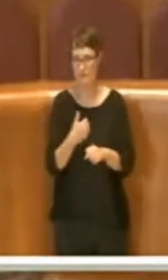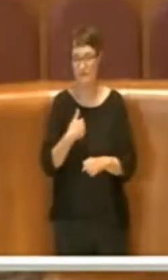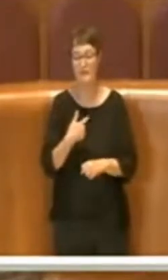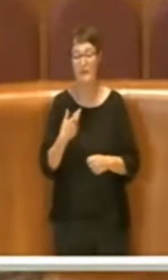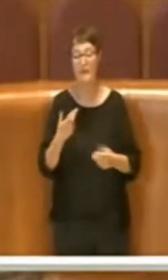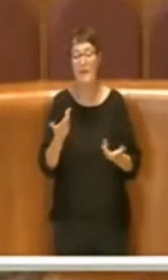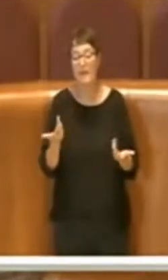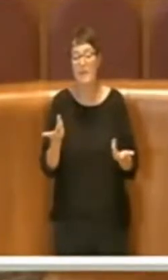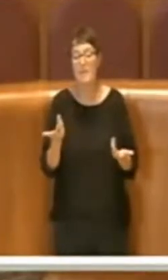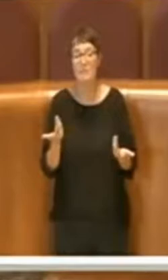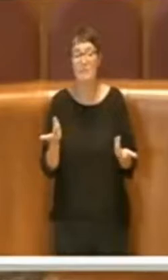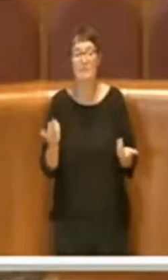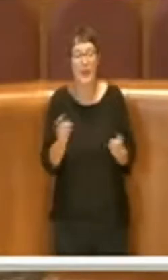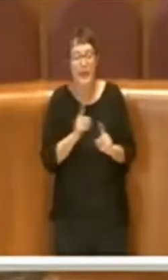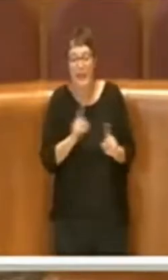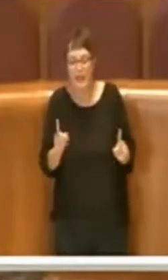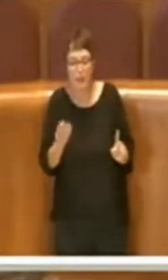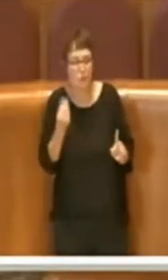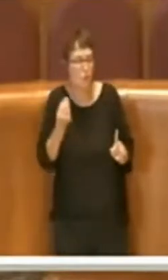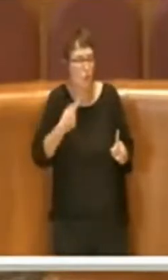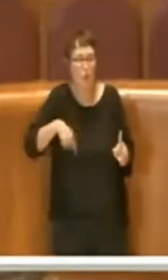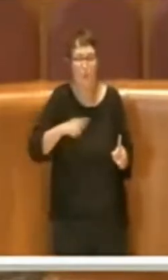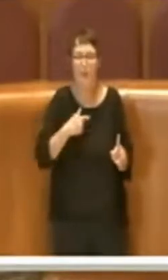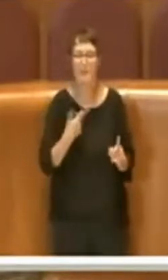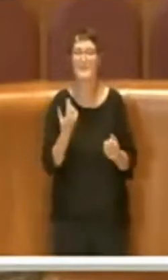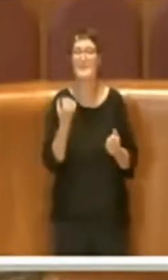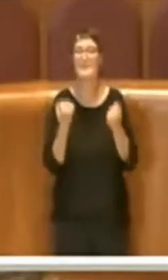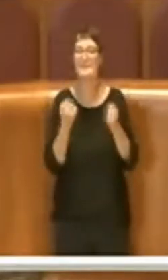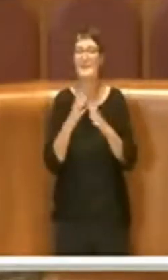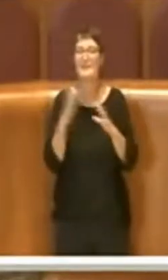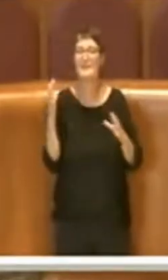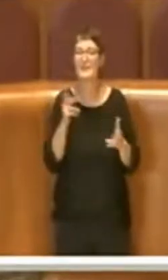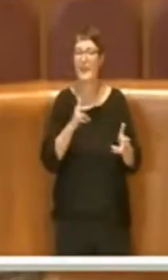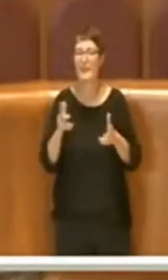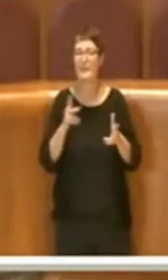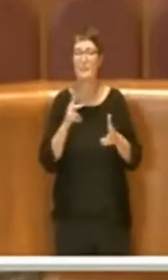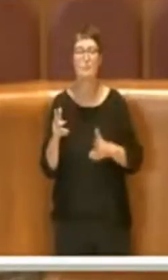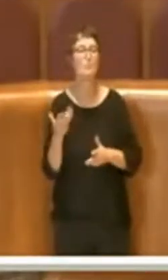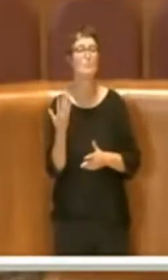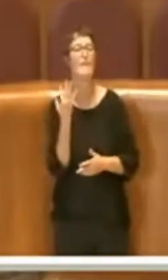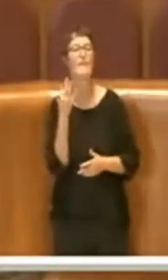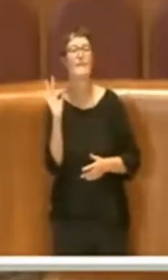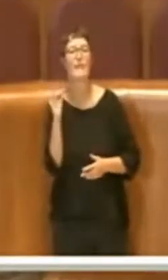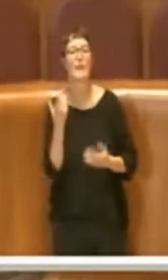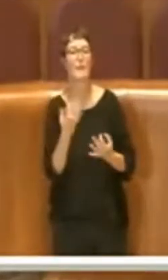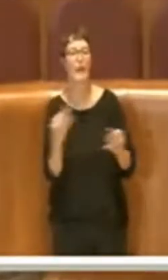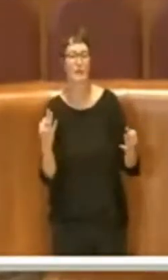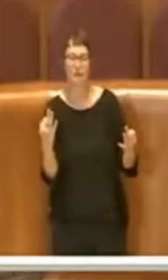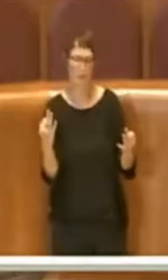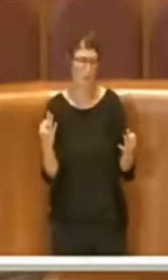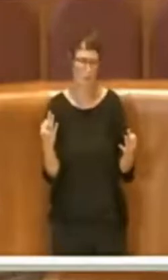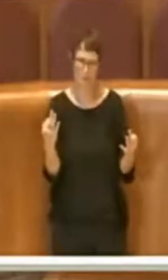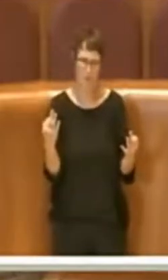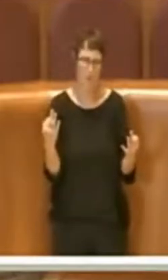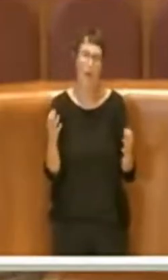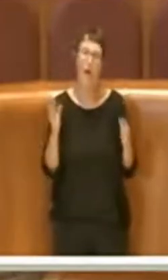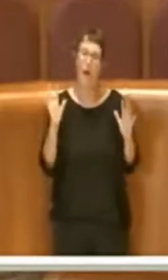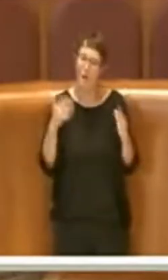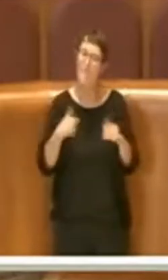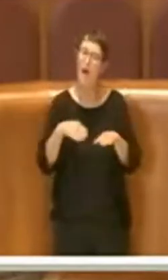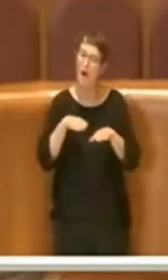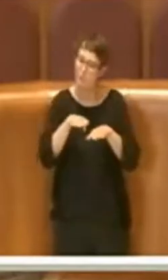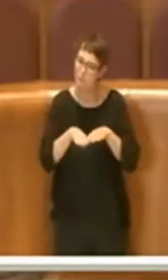il servizio sia ideale, ma ci stiamo avvicinando a quell'obiettivo con dei tasselli